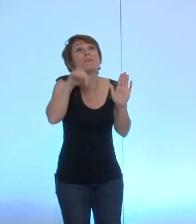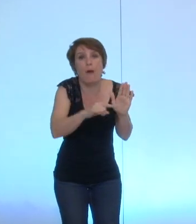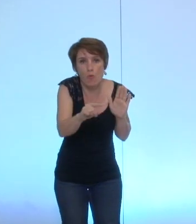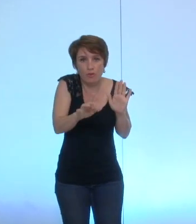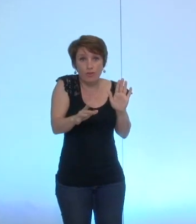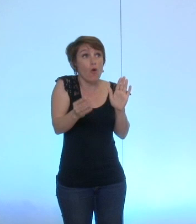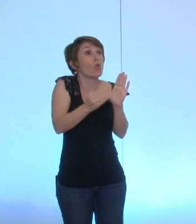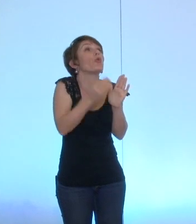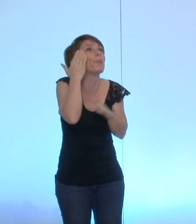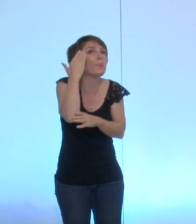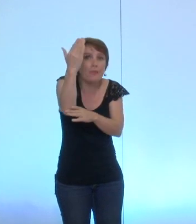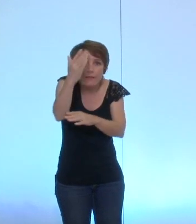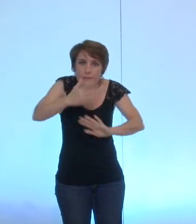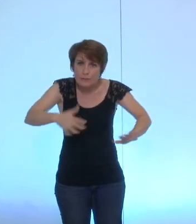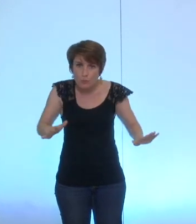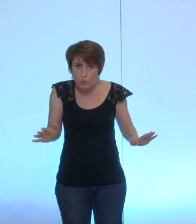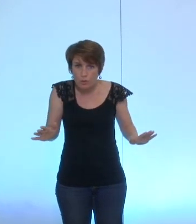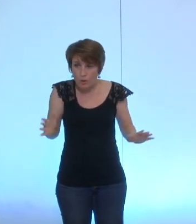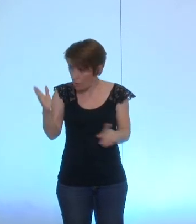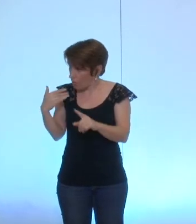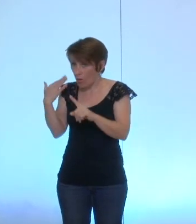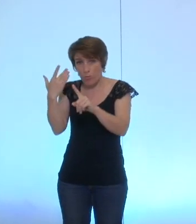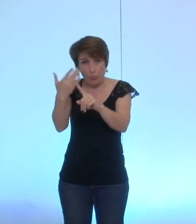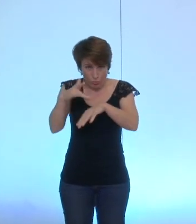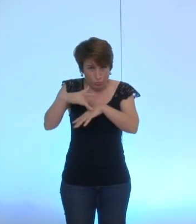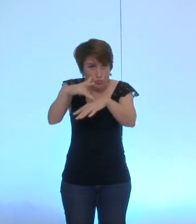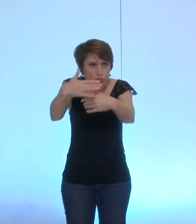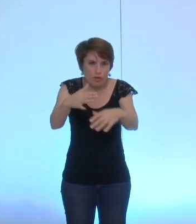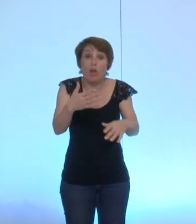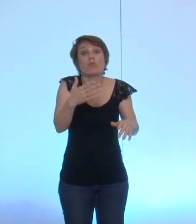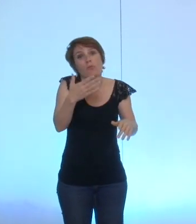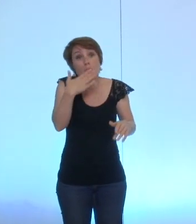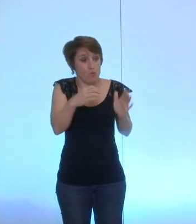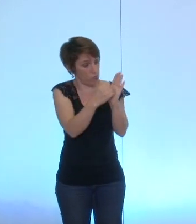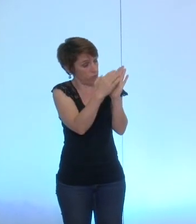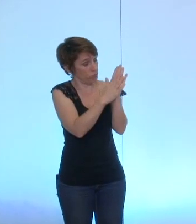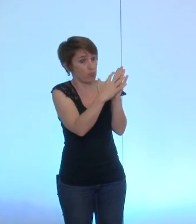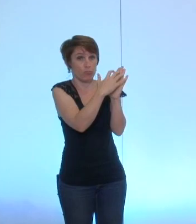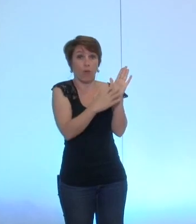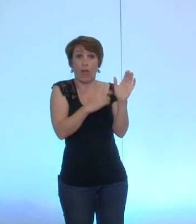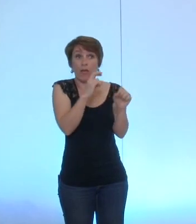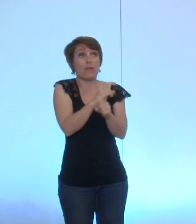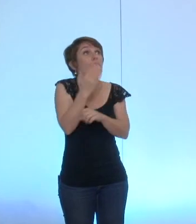possibilité si en plus dans l'histoire il y déjà eu des précédents il me semble qu'on va pouvoir